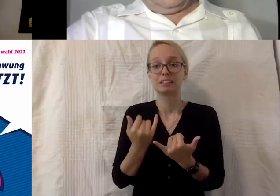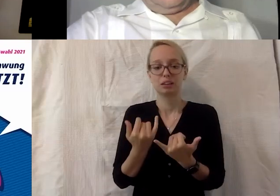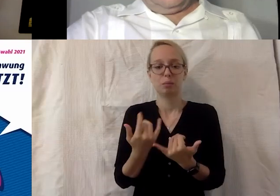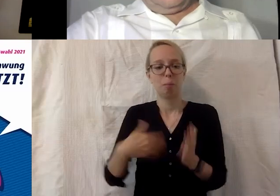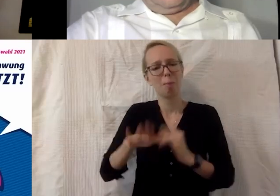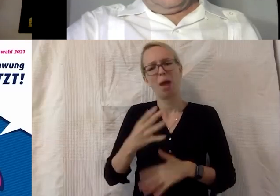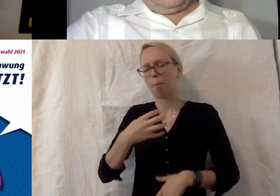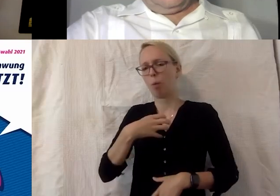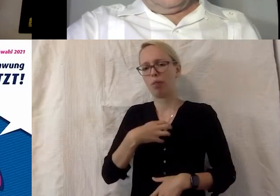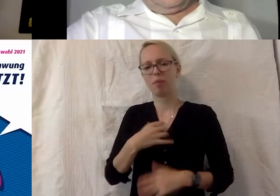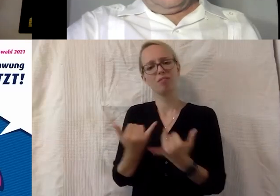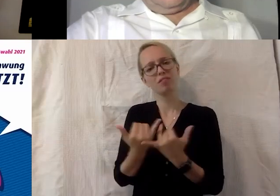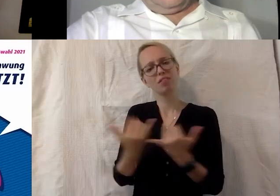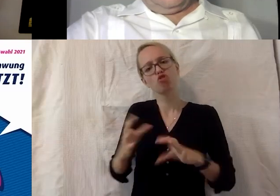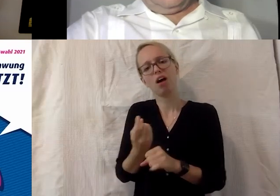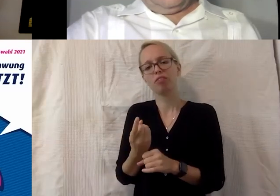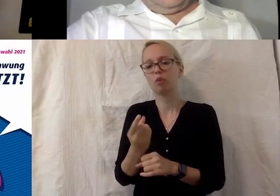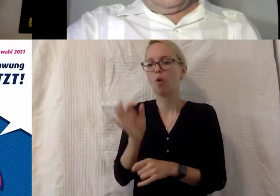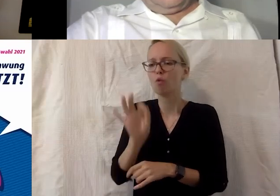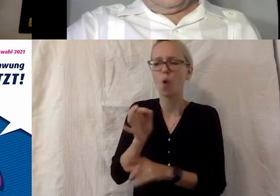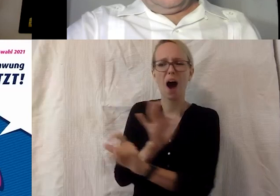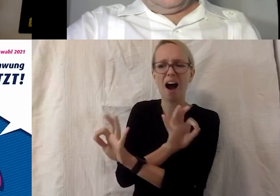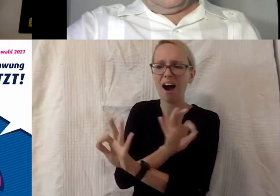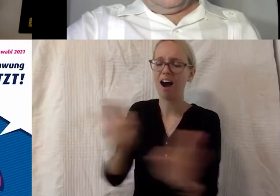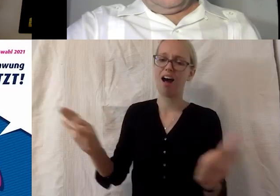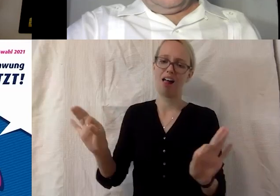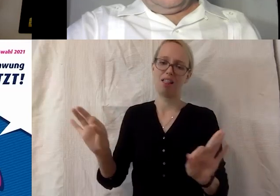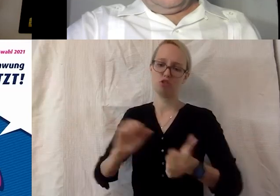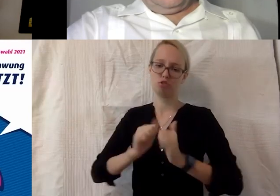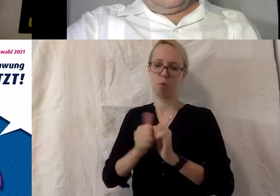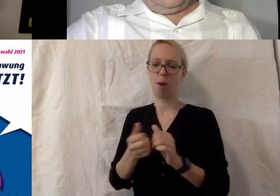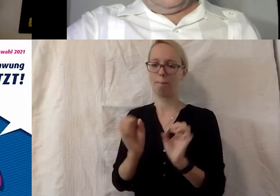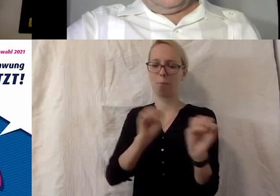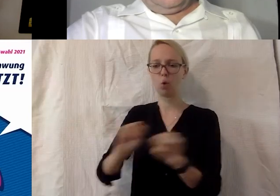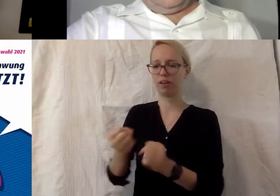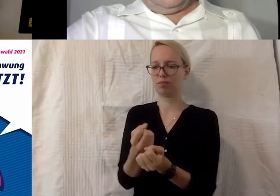Menschen mit Behinderung, Menschen mit wenig Geld, wie können wir auch denen Sport ermöglichen und sie zum Sport führen?